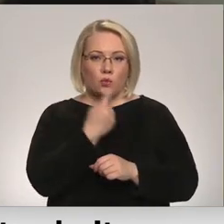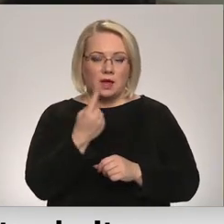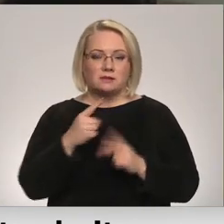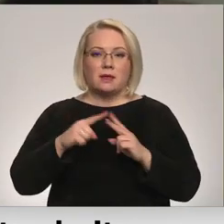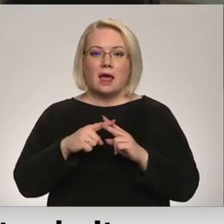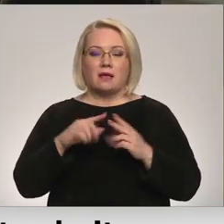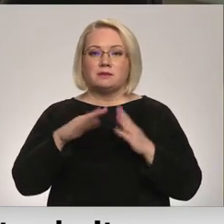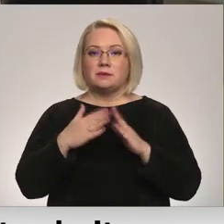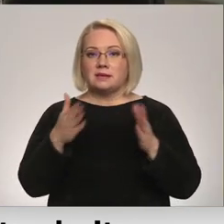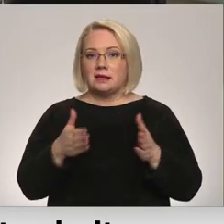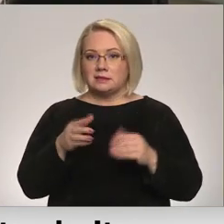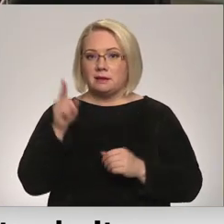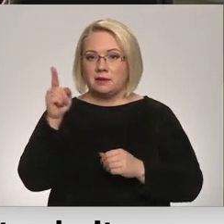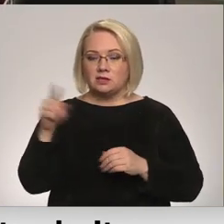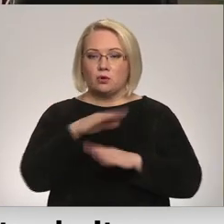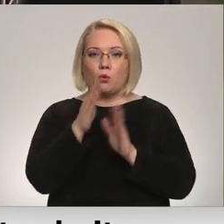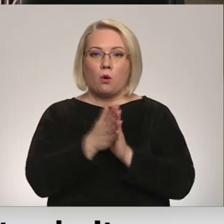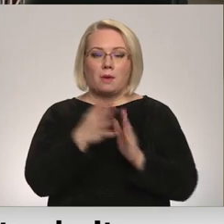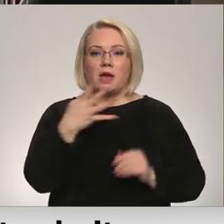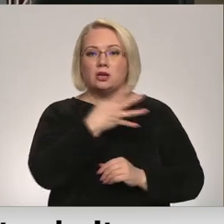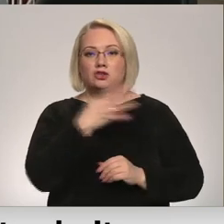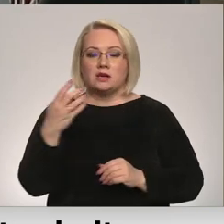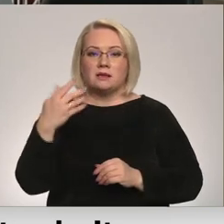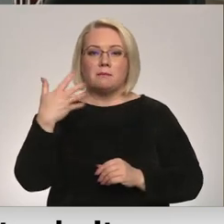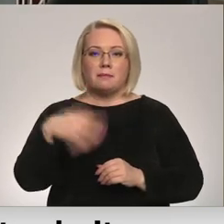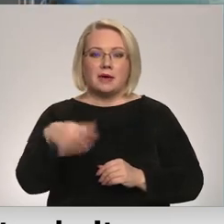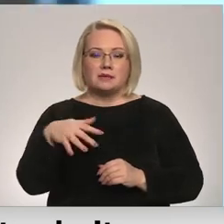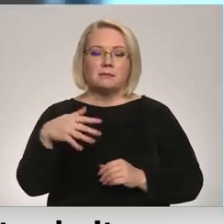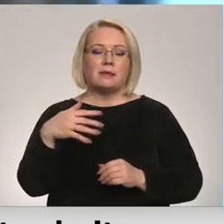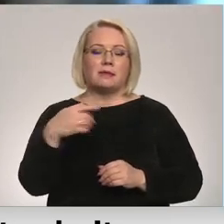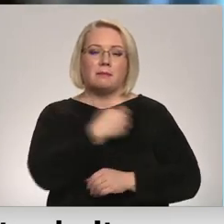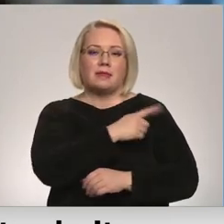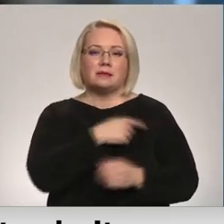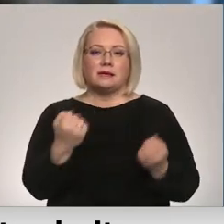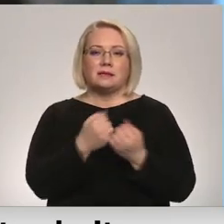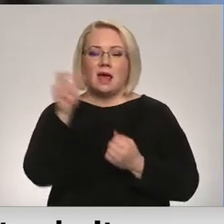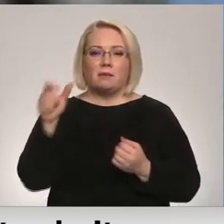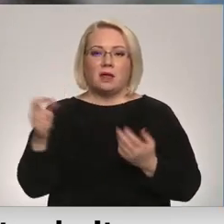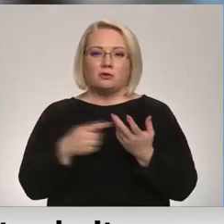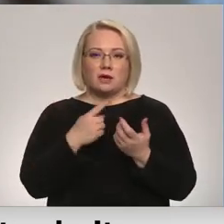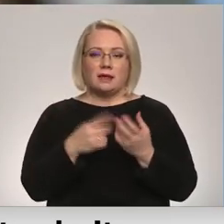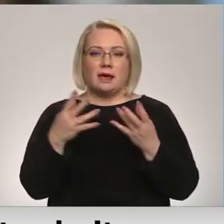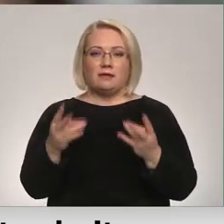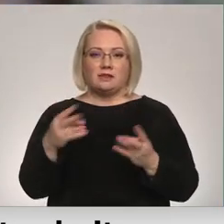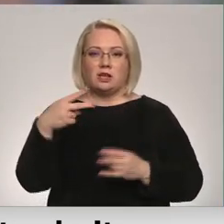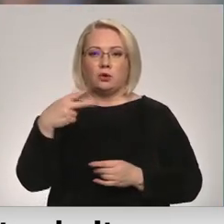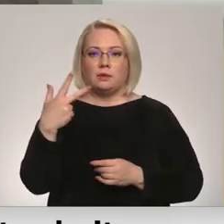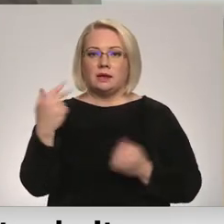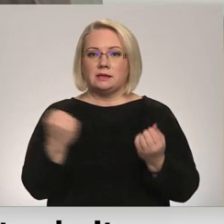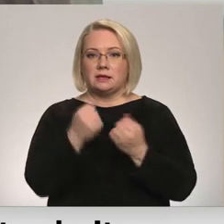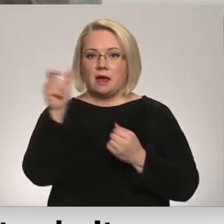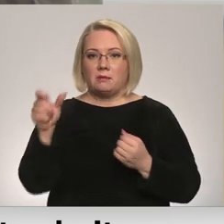Jāgavas pilsētas slimnīcā nokopējā 450 medicīnas personāla skaita inficējušies 23 darbinieki.